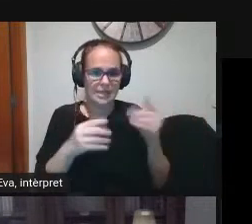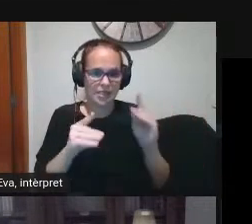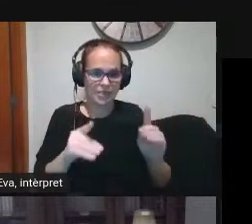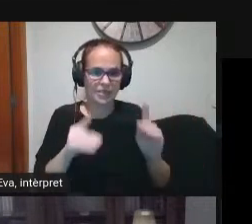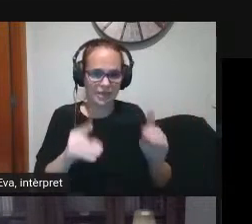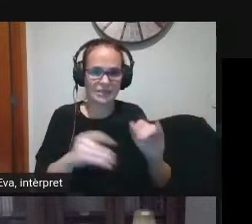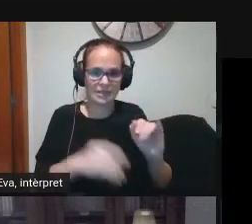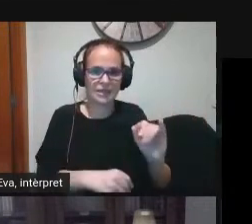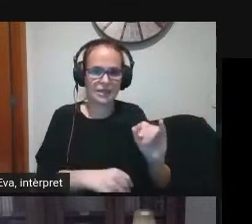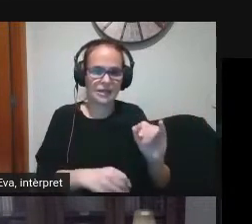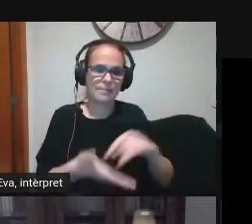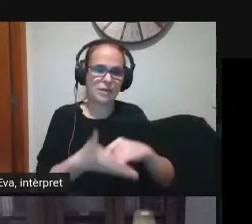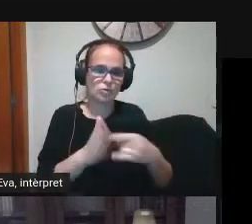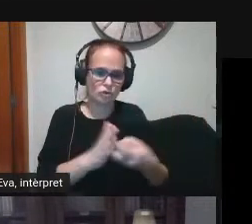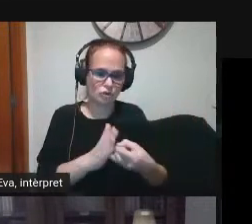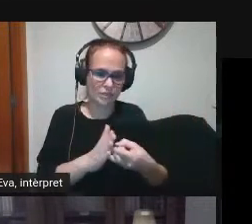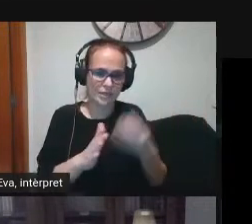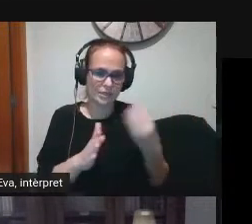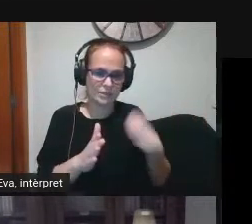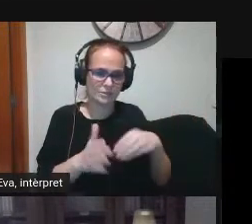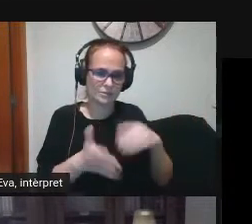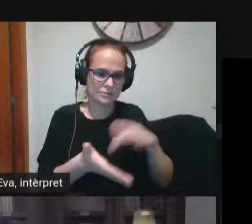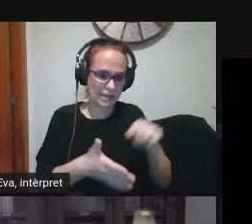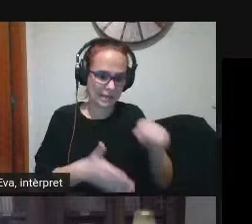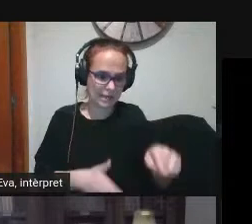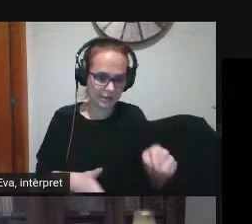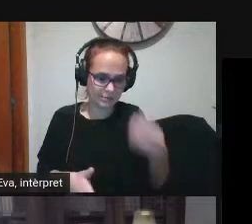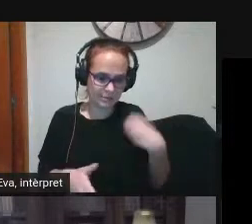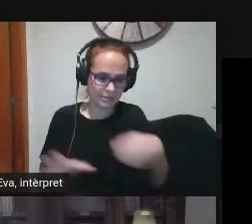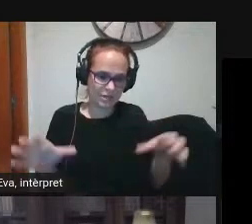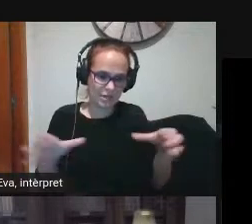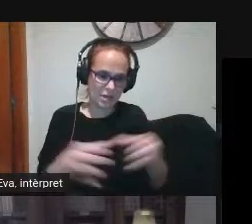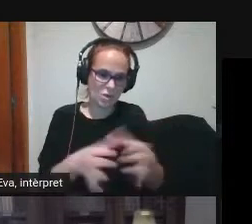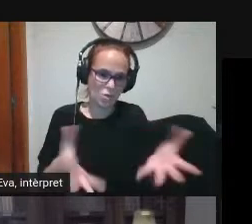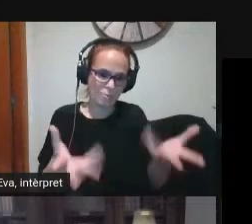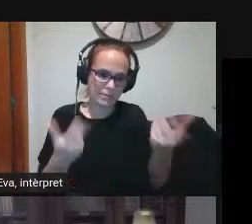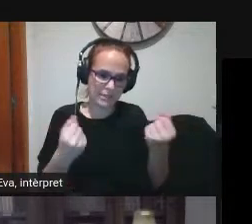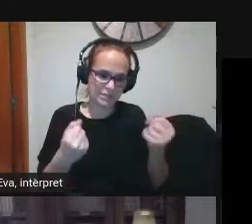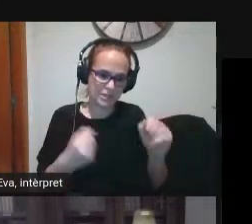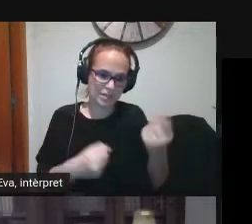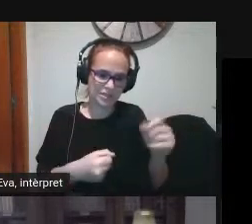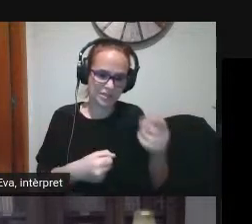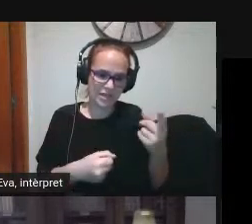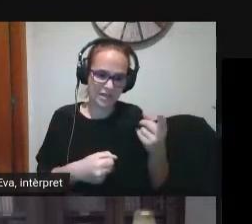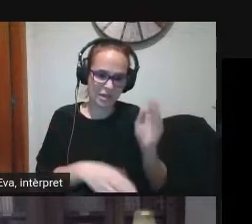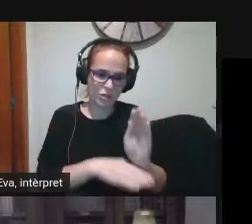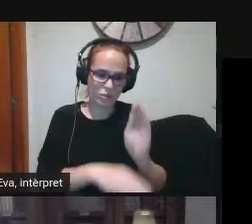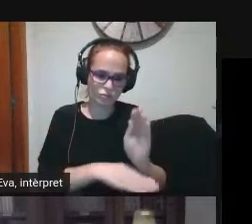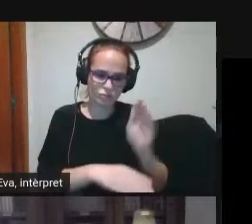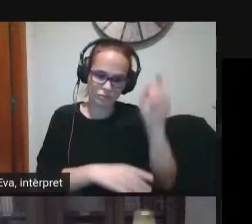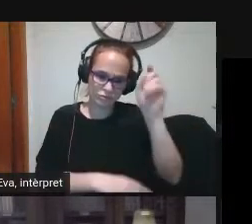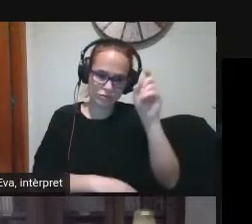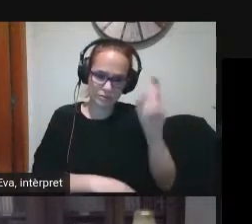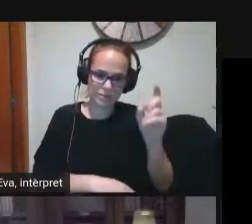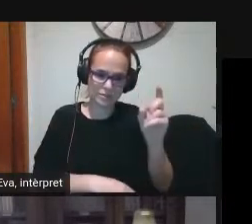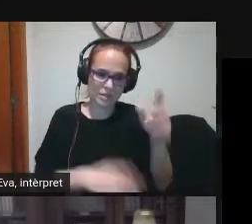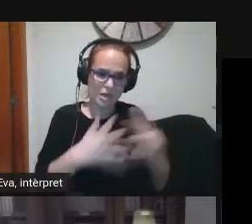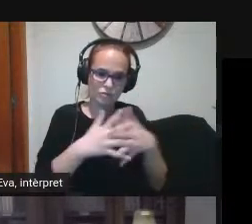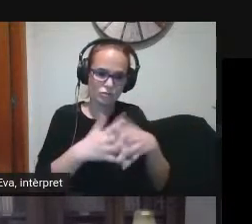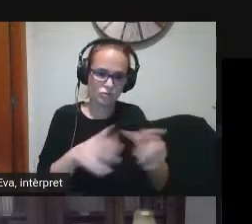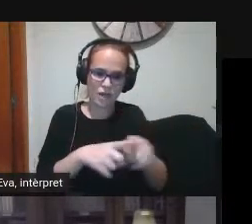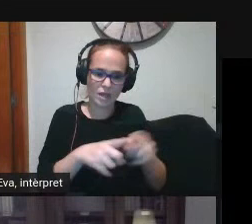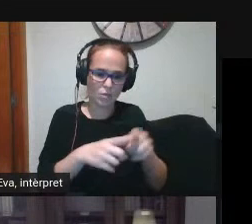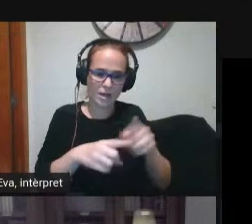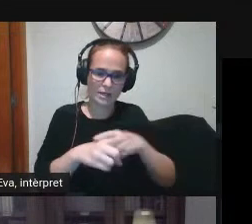document de la competència digital el docent aquesta competència s'estructura igual que l'àctic en tres